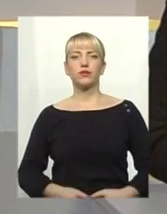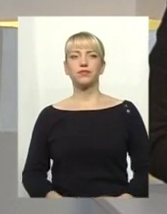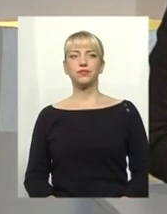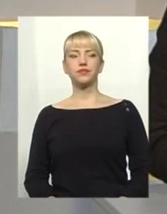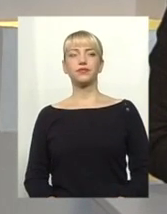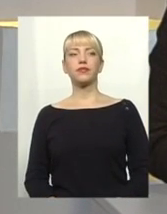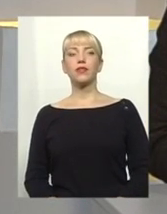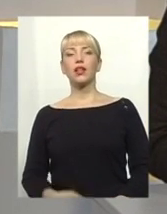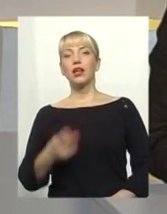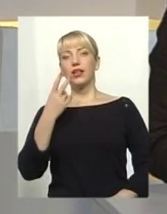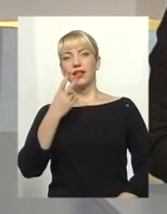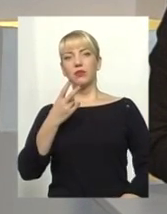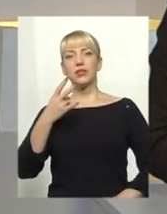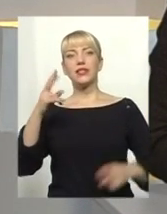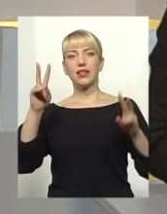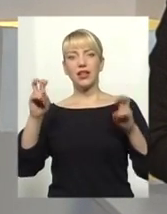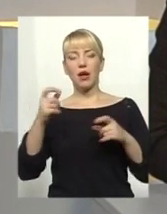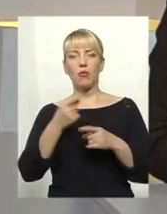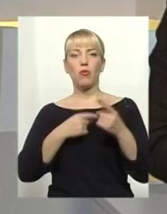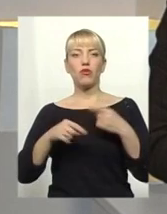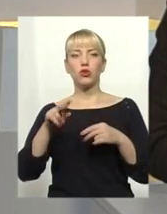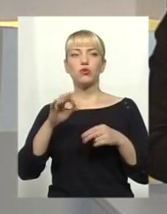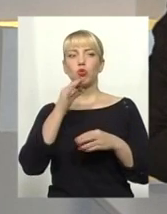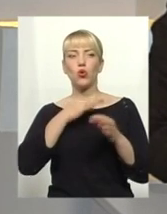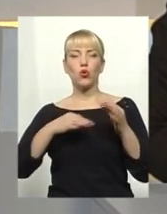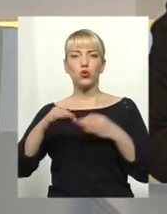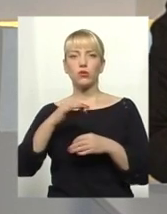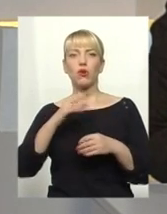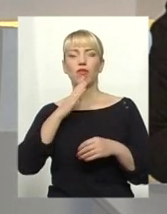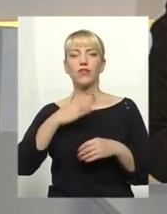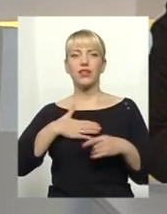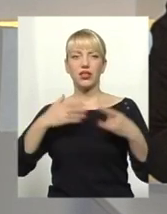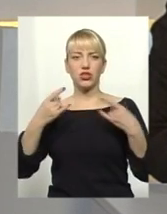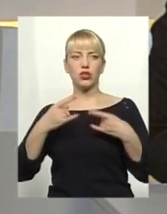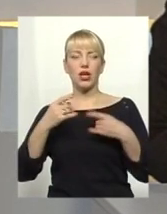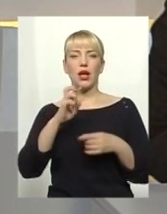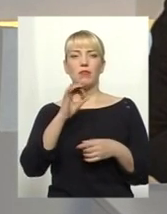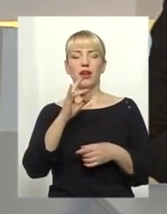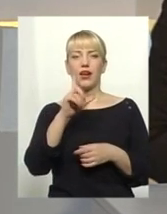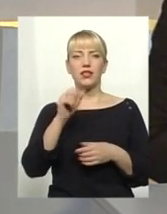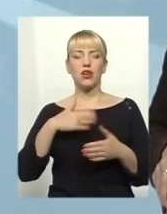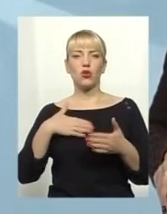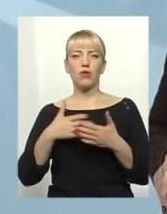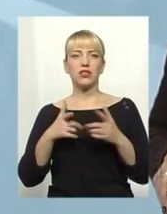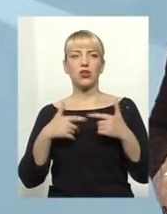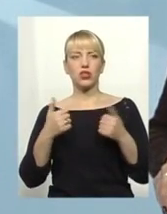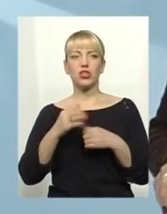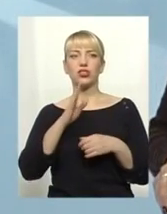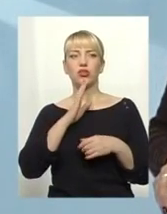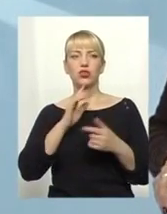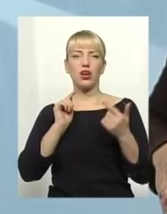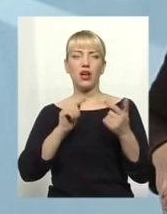В ефірі тема. Ми повертаємося до розмови. зараз у нашій студії Альона Береза, громадська організація «Жіночий